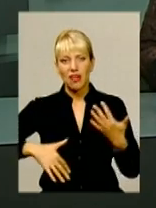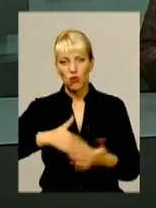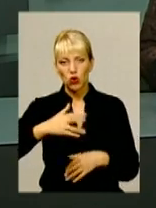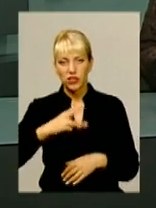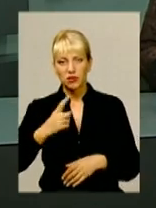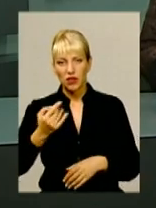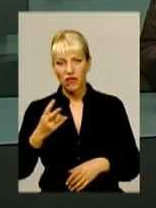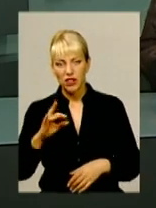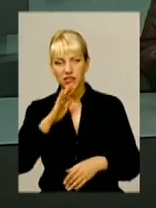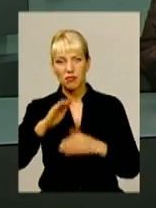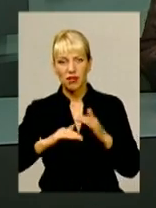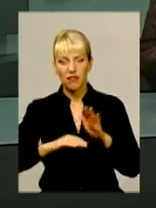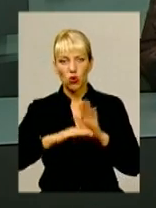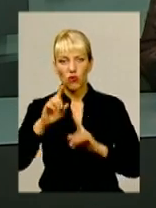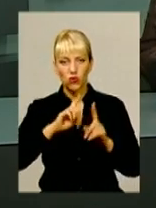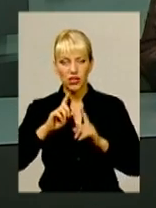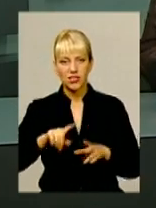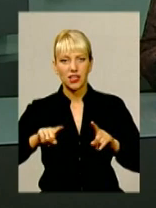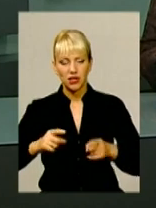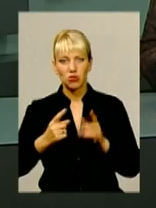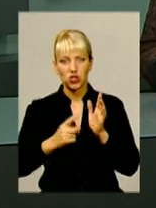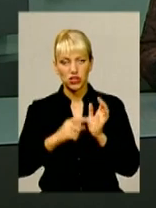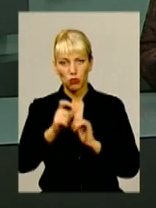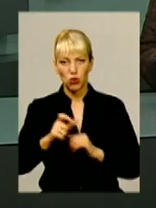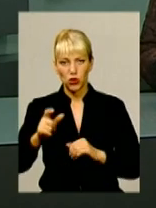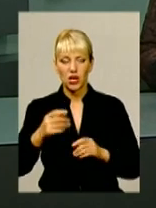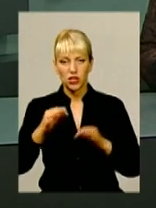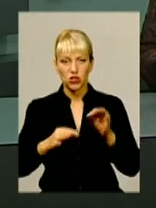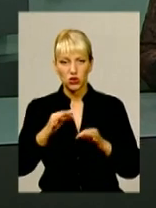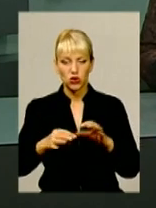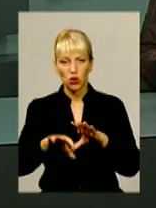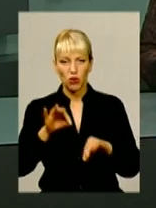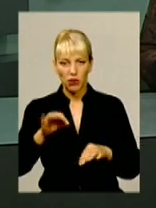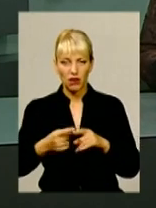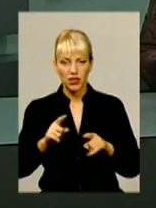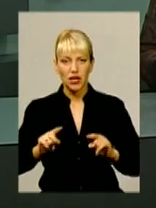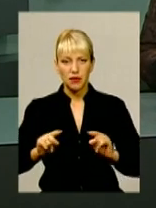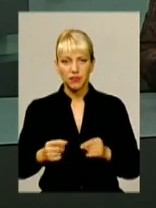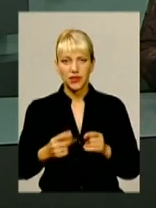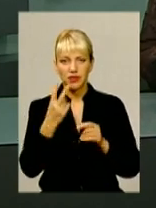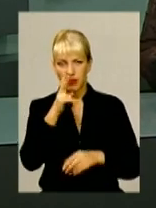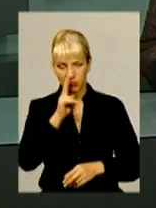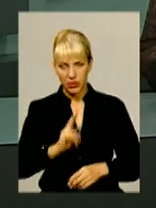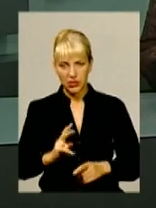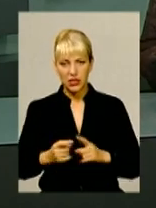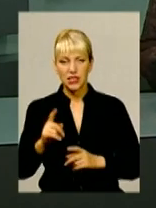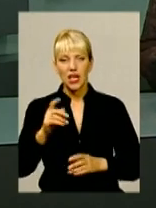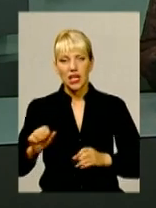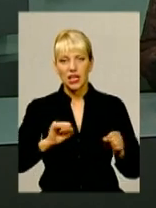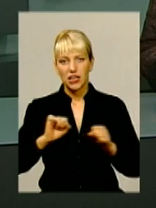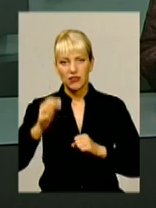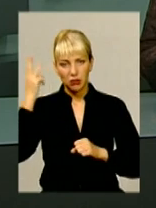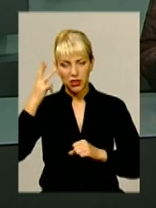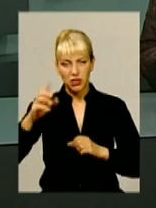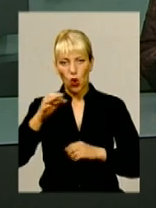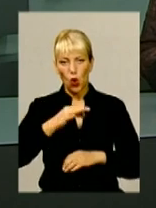серпня під Верховною Радою затримали шістьох подолян. Суд обрав їм запобіжний захід – два місяці тримання під вартою. Керівник Хмельницької обласної